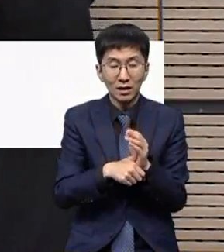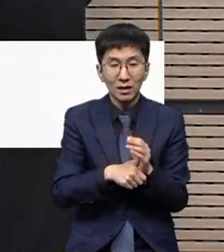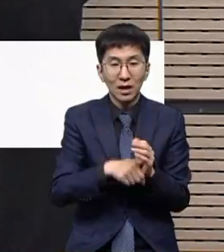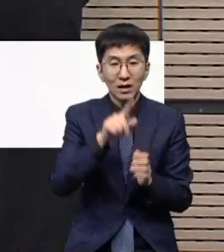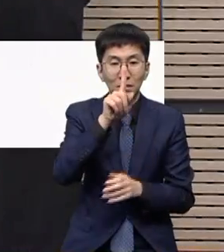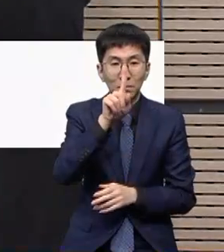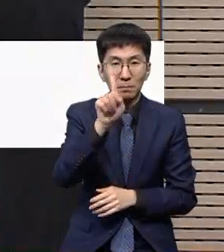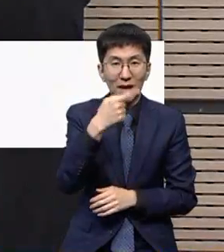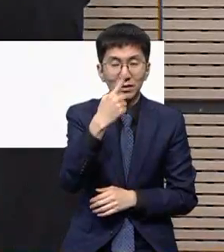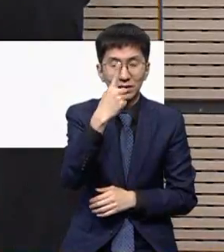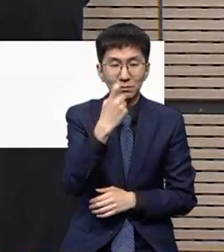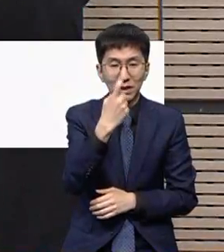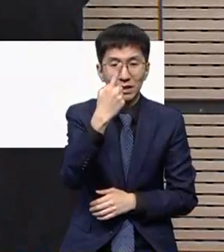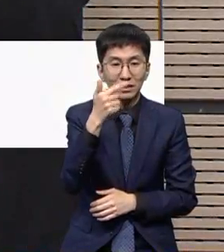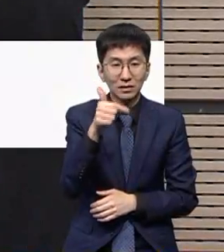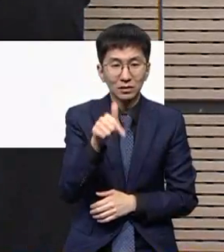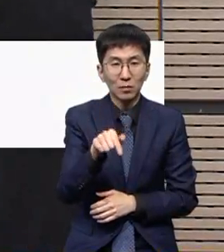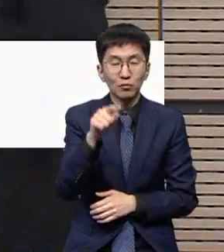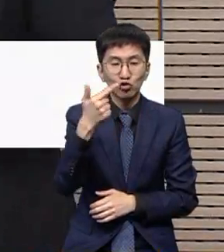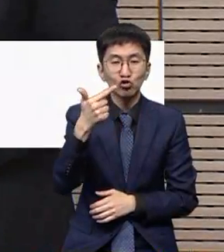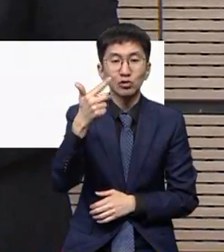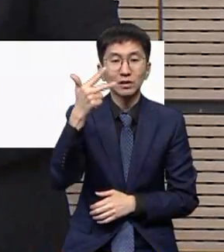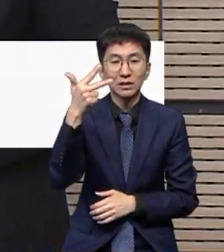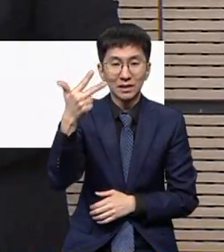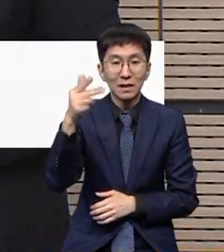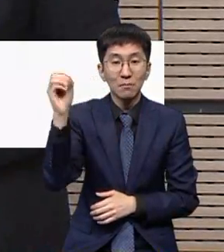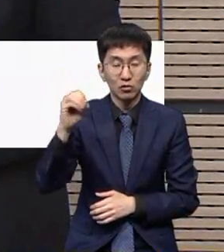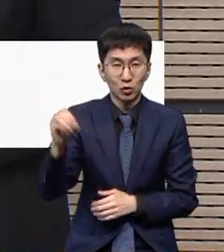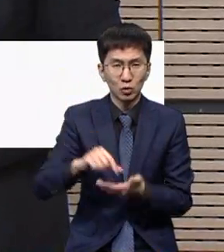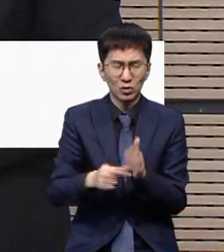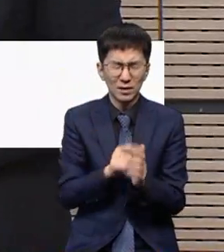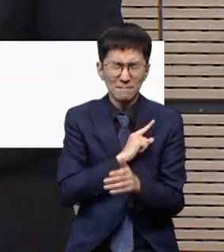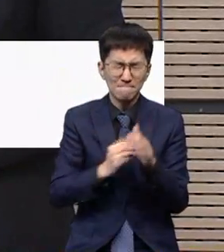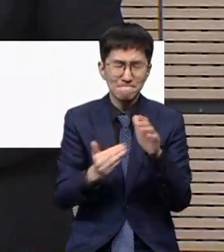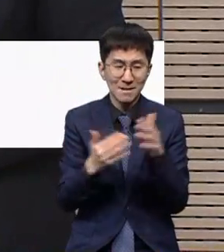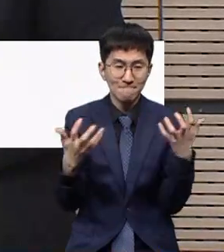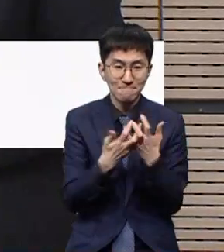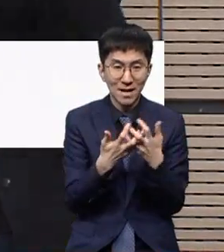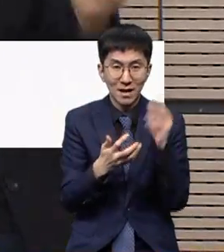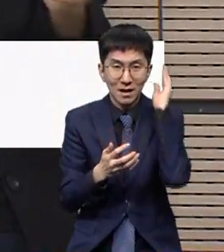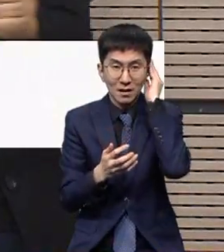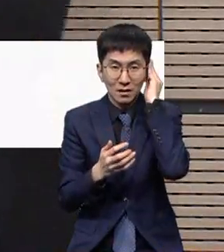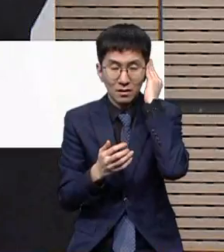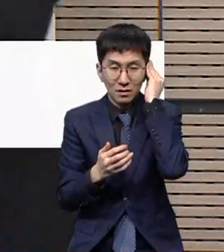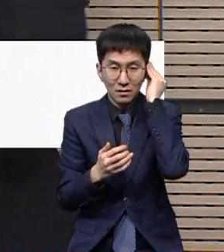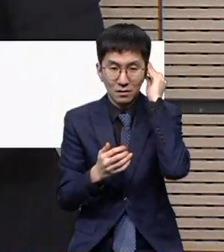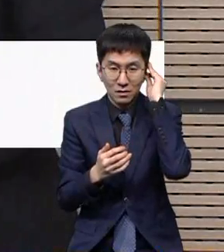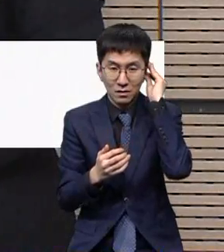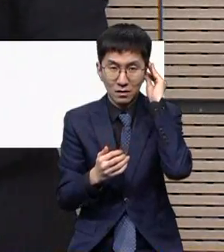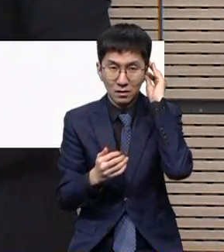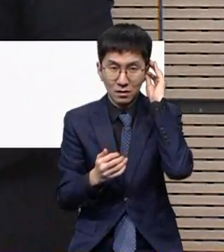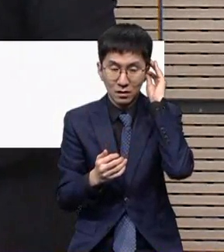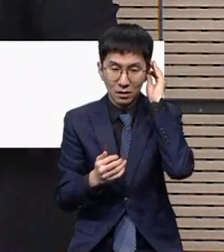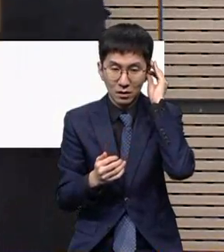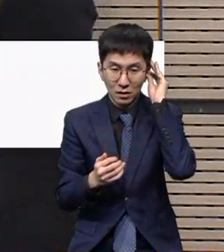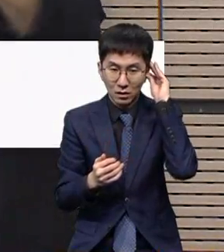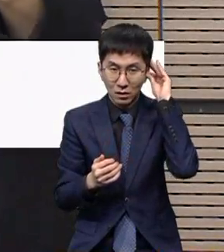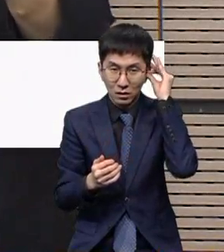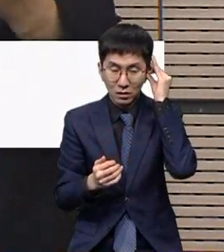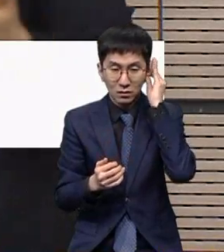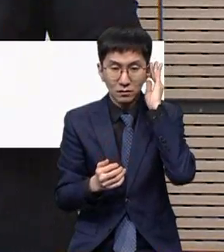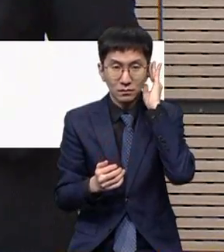.7% 정도의 과밀 수용 상태였습니다. 불가피하게 밀접